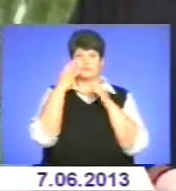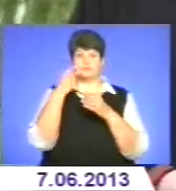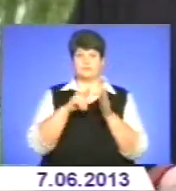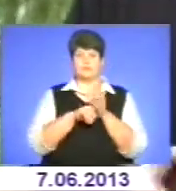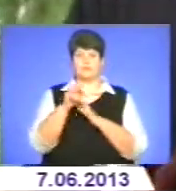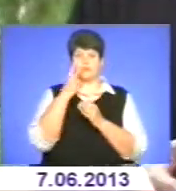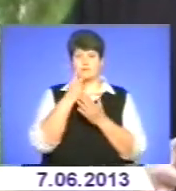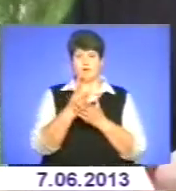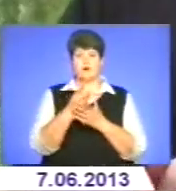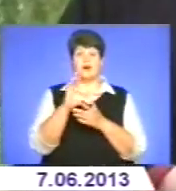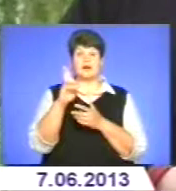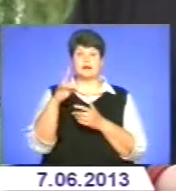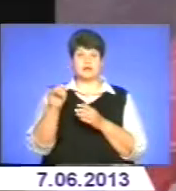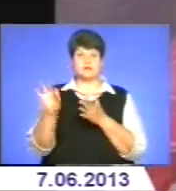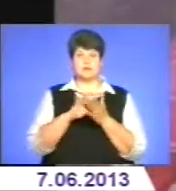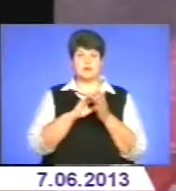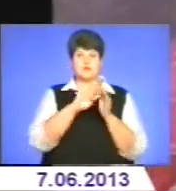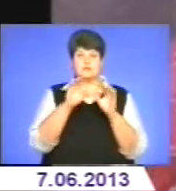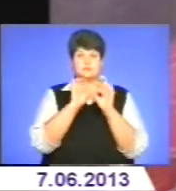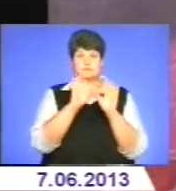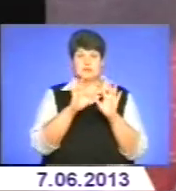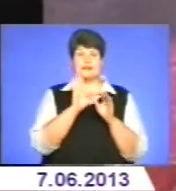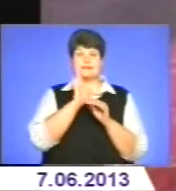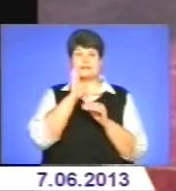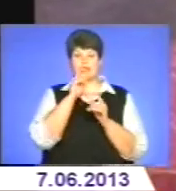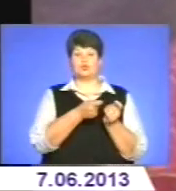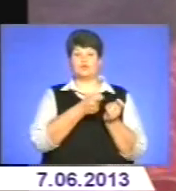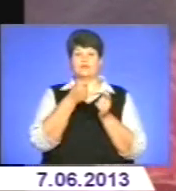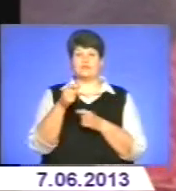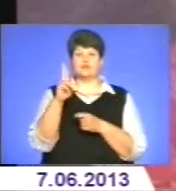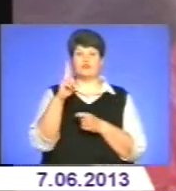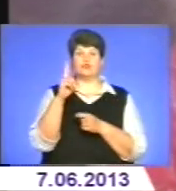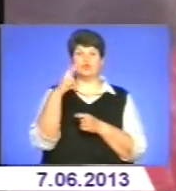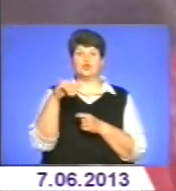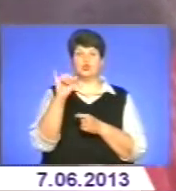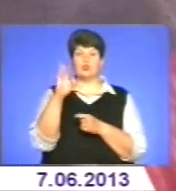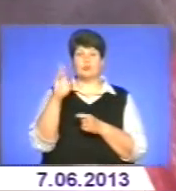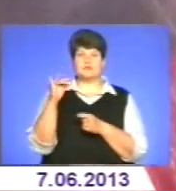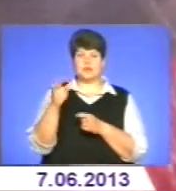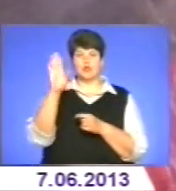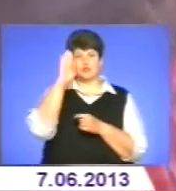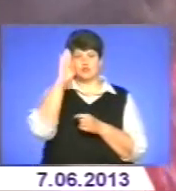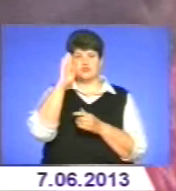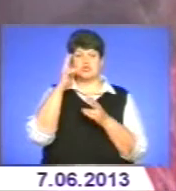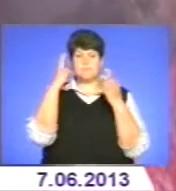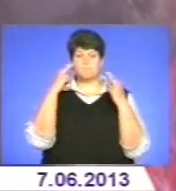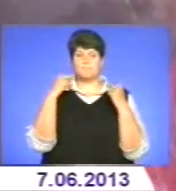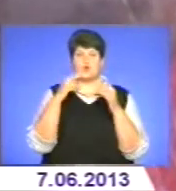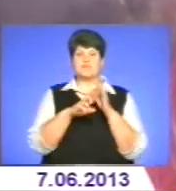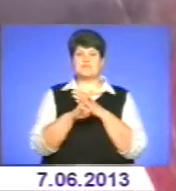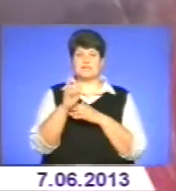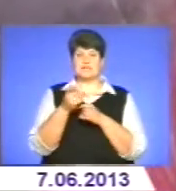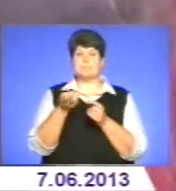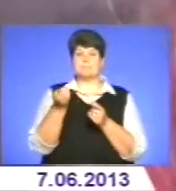монастиря і розповів про все ігумену. Зранку відвіз ікону в Дубинський чоловічий монастир, куди на повгоніння їй з'їжджалися